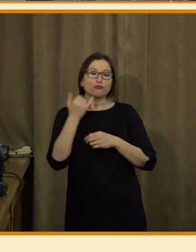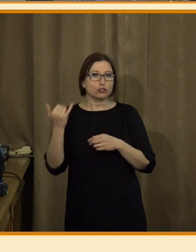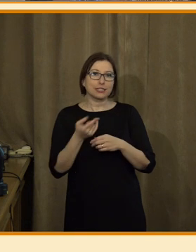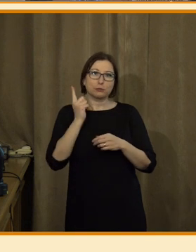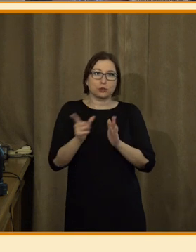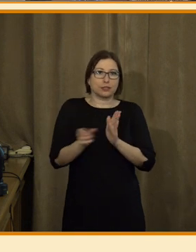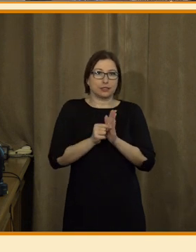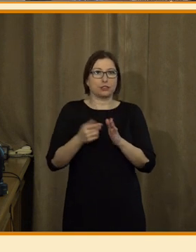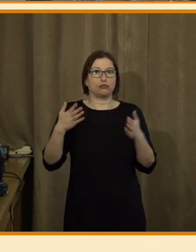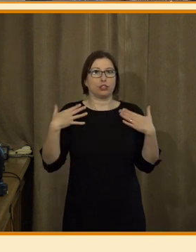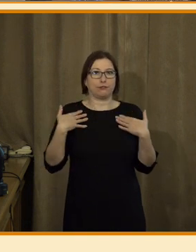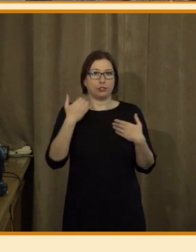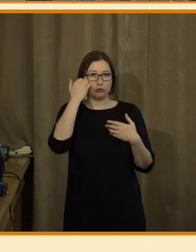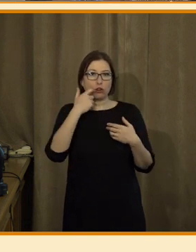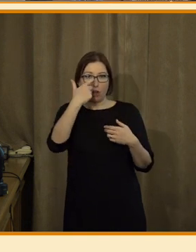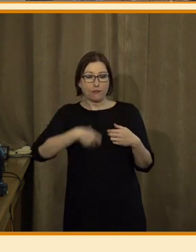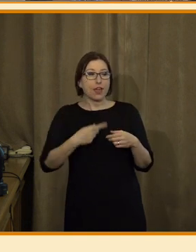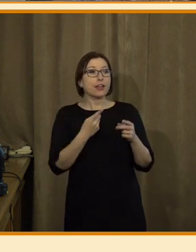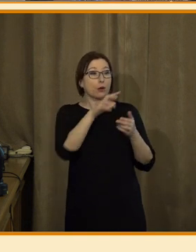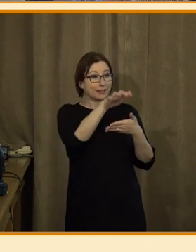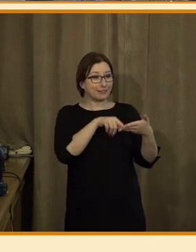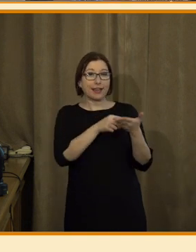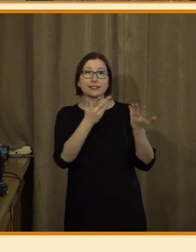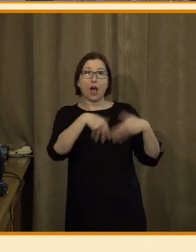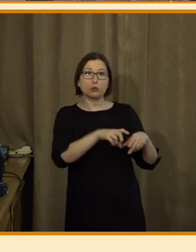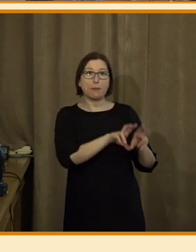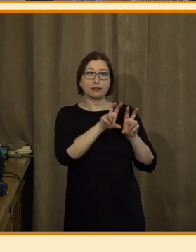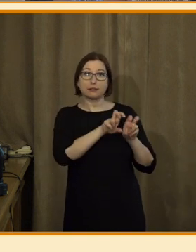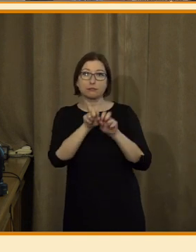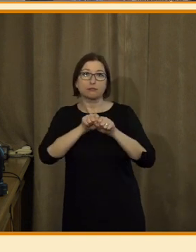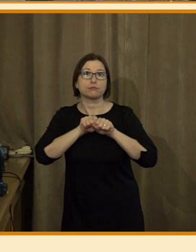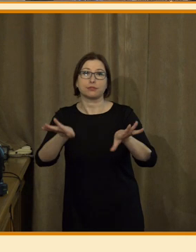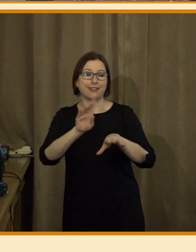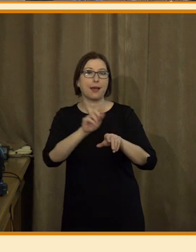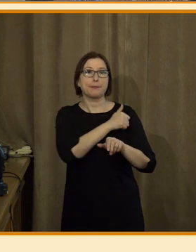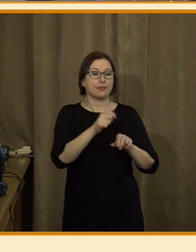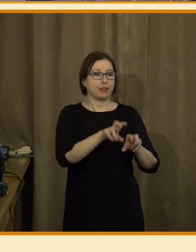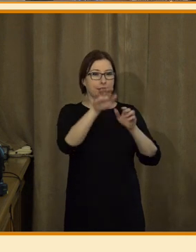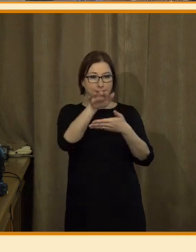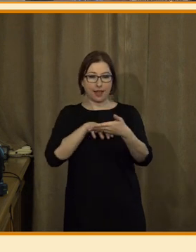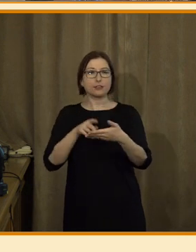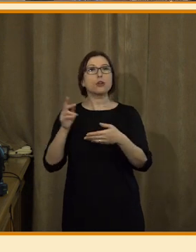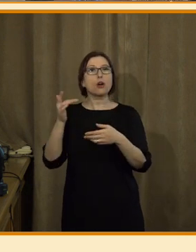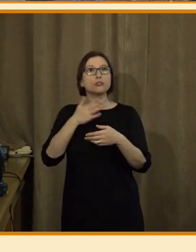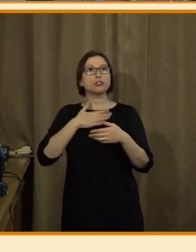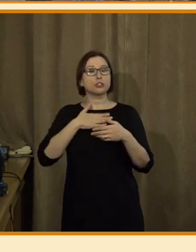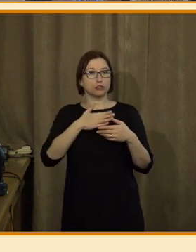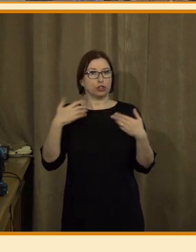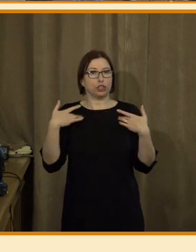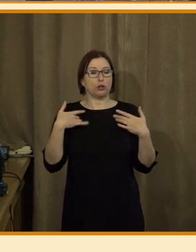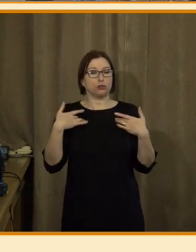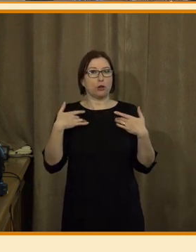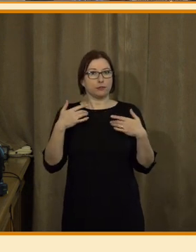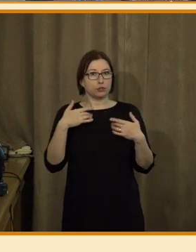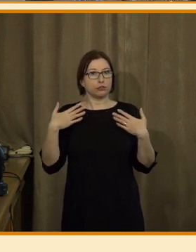si nedovolíme pustit automaticky tvořené texty napřímo nikdy. A co